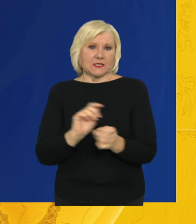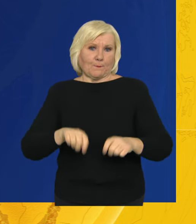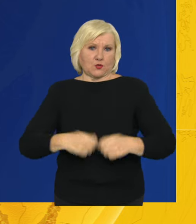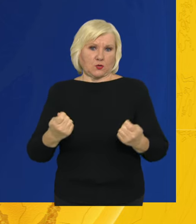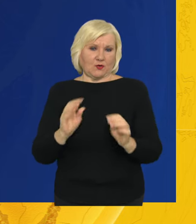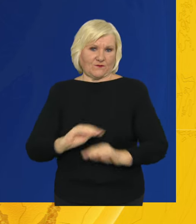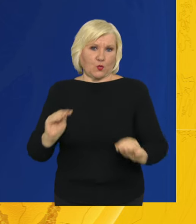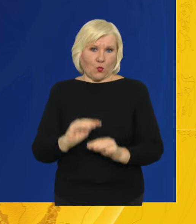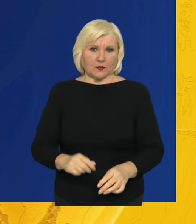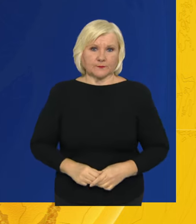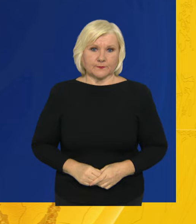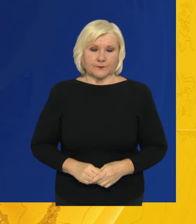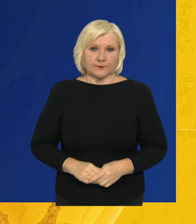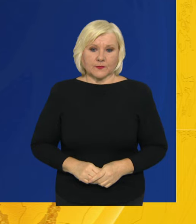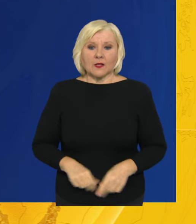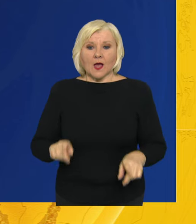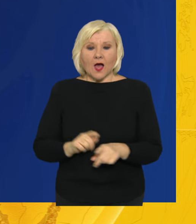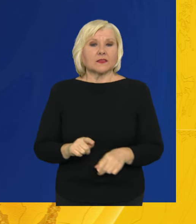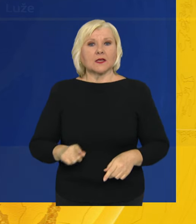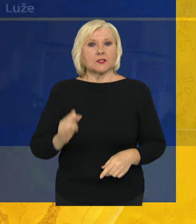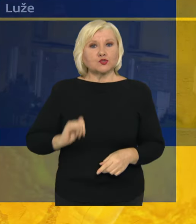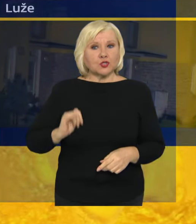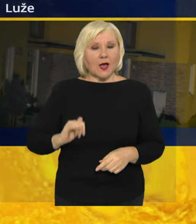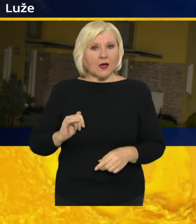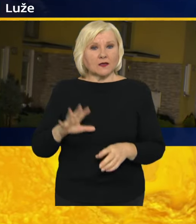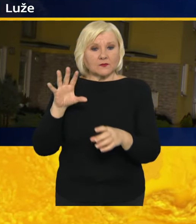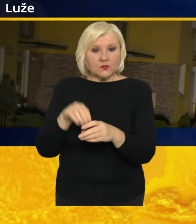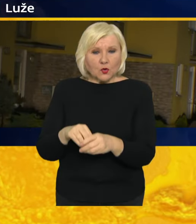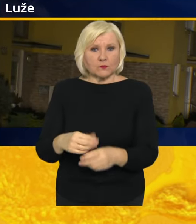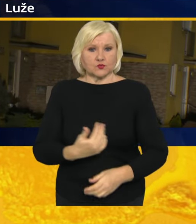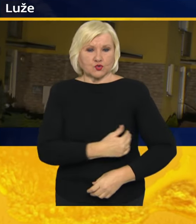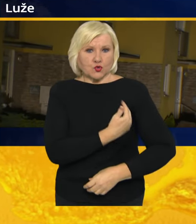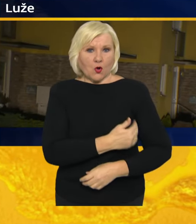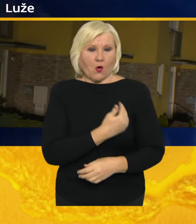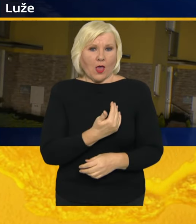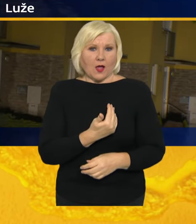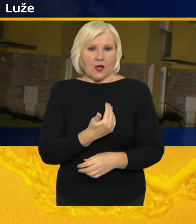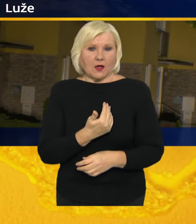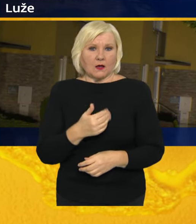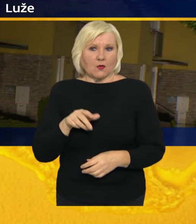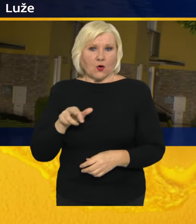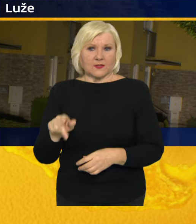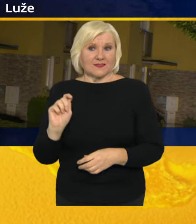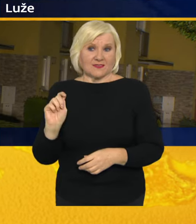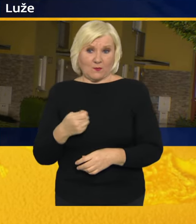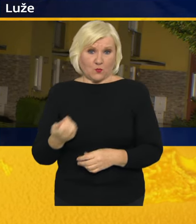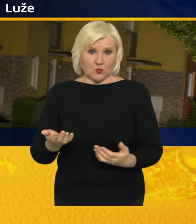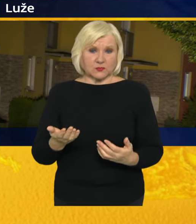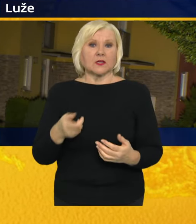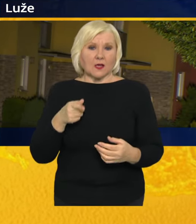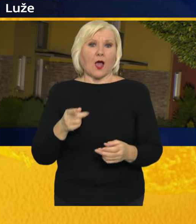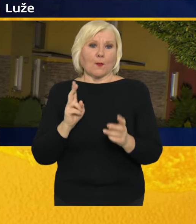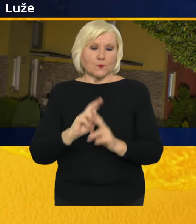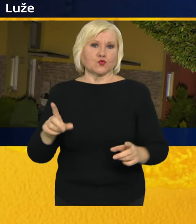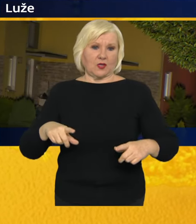Omezení osobní přítomnosti žáků na vzdělávacím procesu lze uplatnit i v této